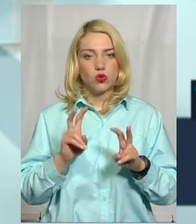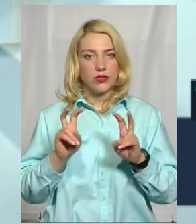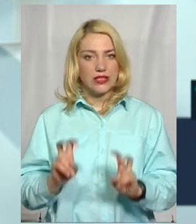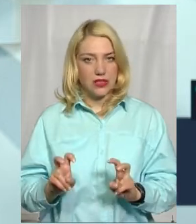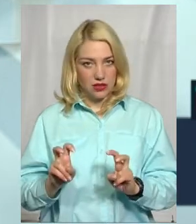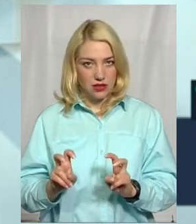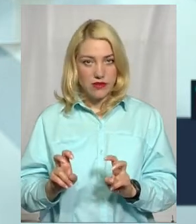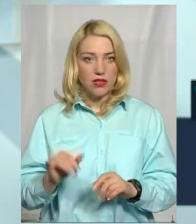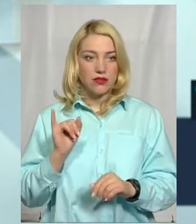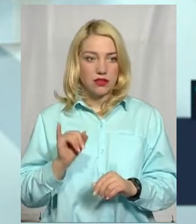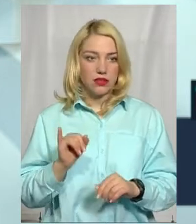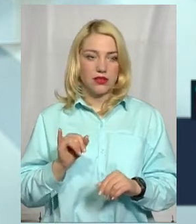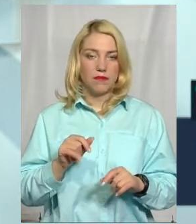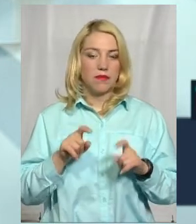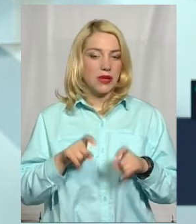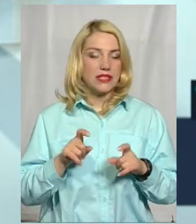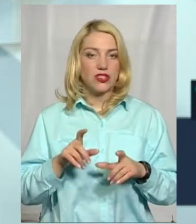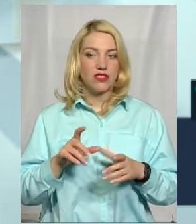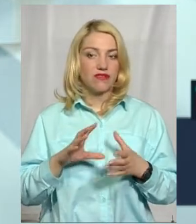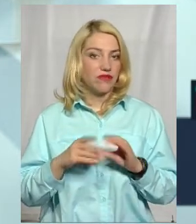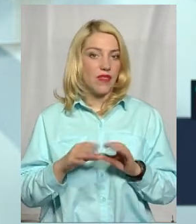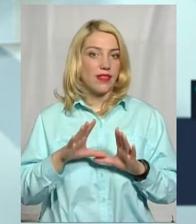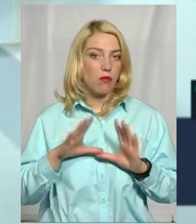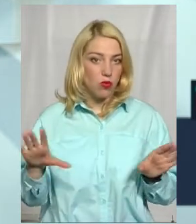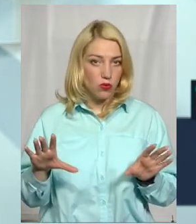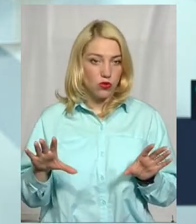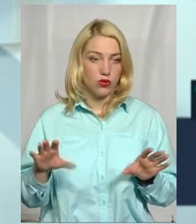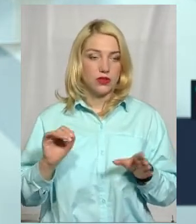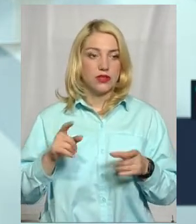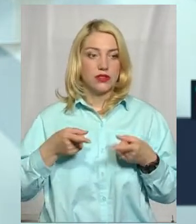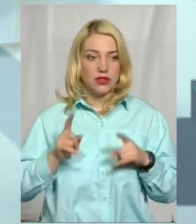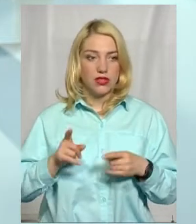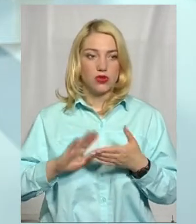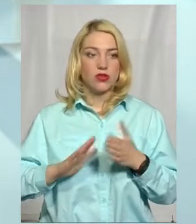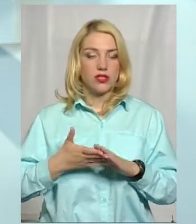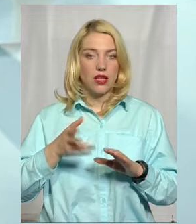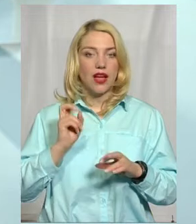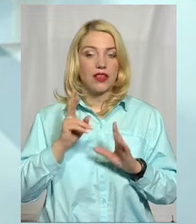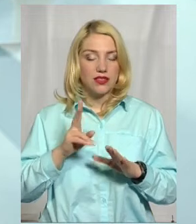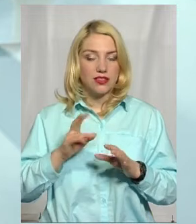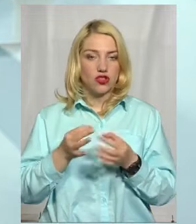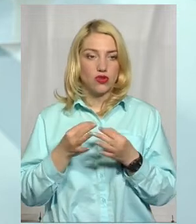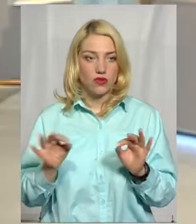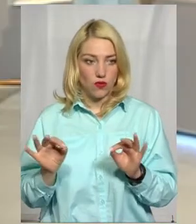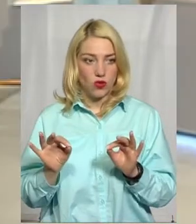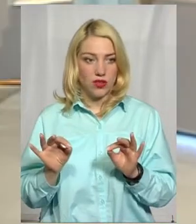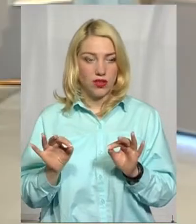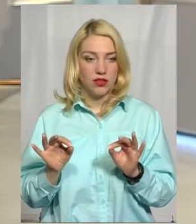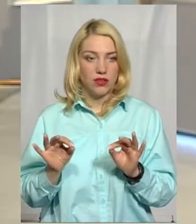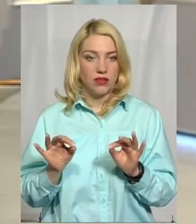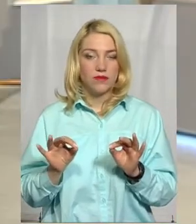пасажирів, в принципі, не було. Дійсно, після того, як тільки дозволили пасажиру